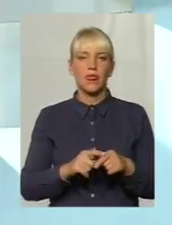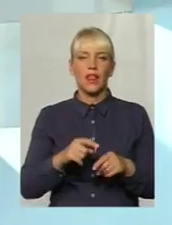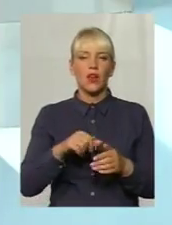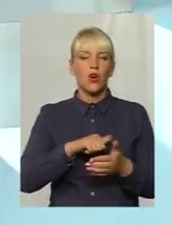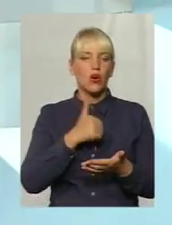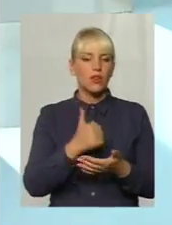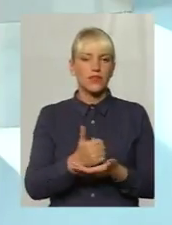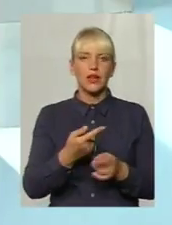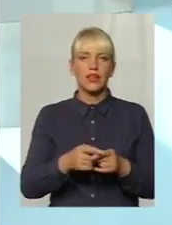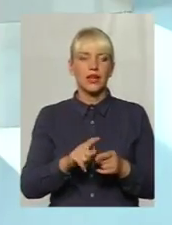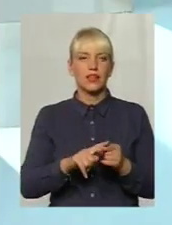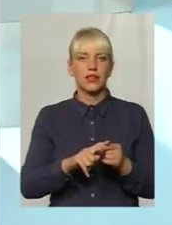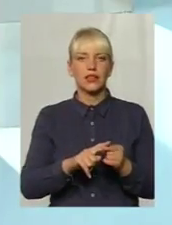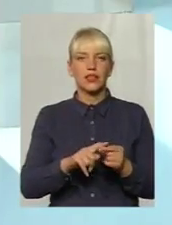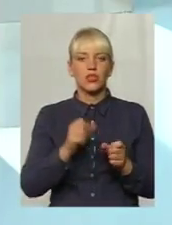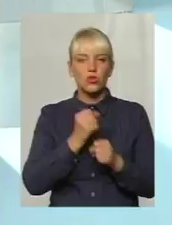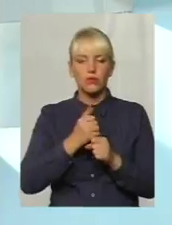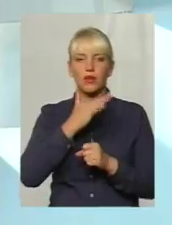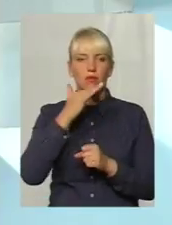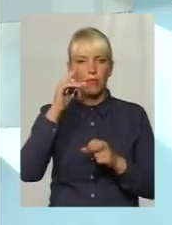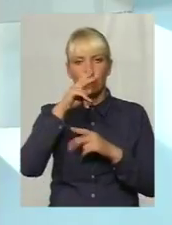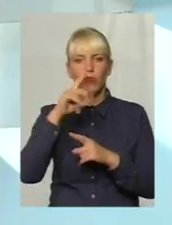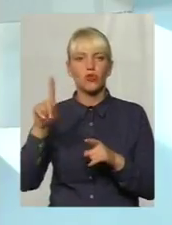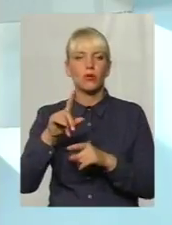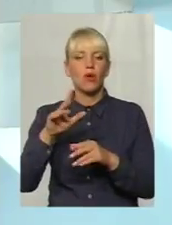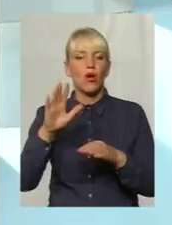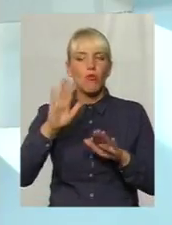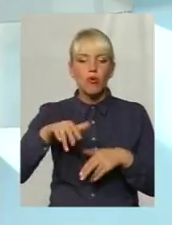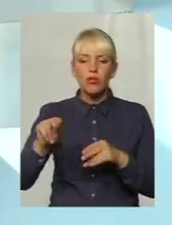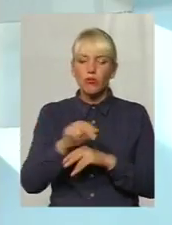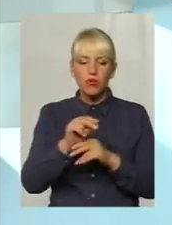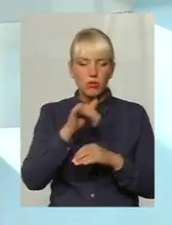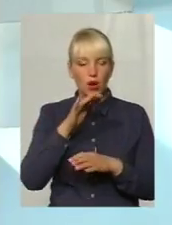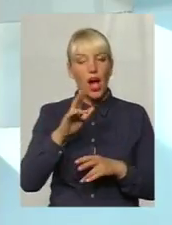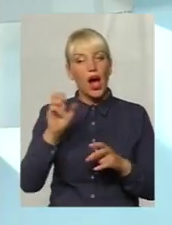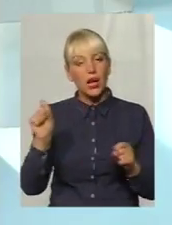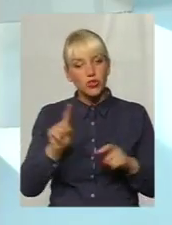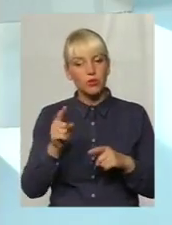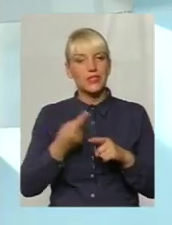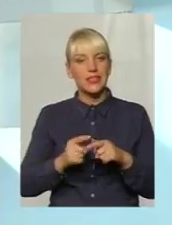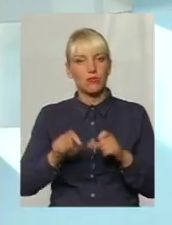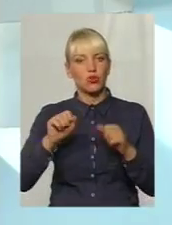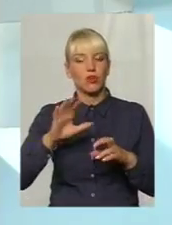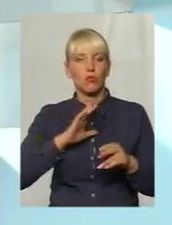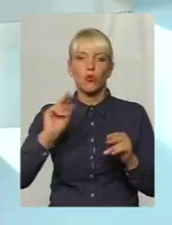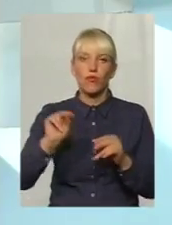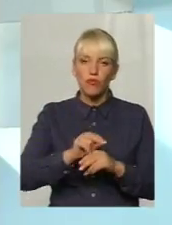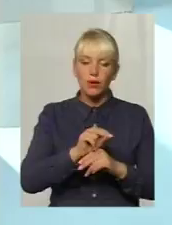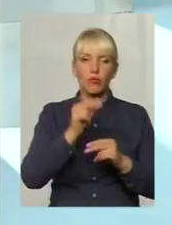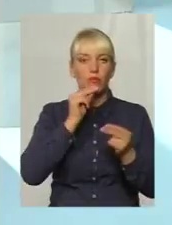щоб вже потім не можна було виправити, а щоб це можна було виправити, внести, покращити, і щоб воно запрацювало в подальшому так.